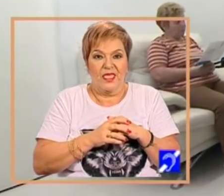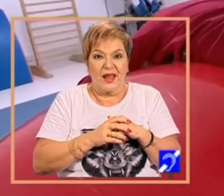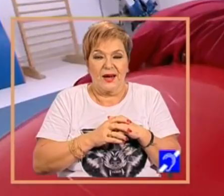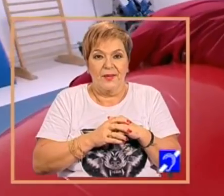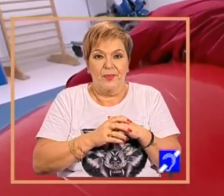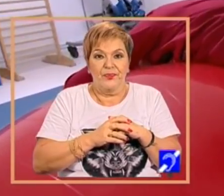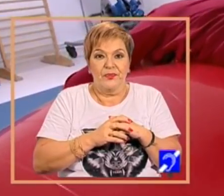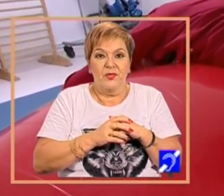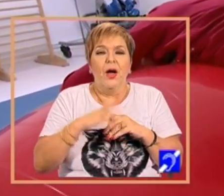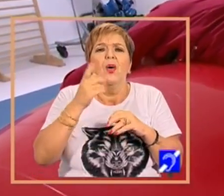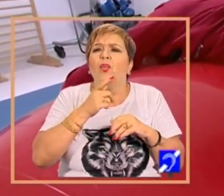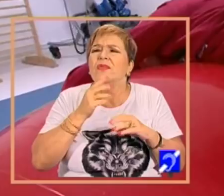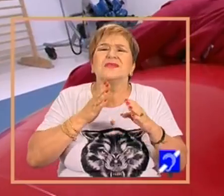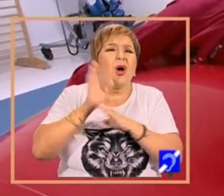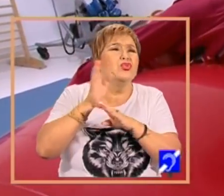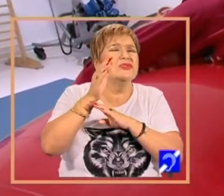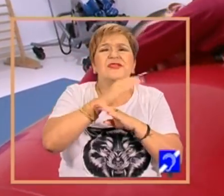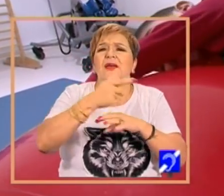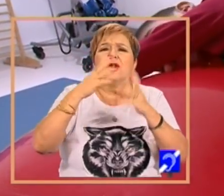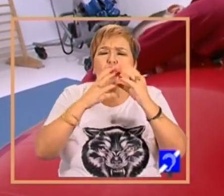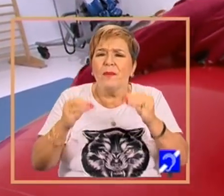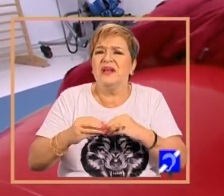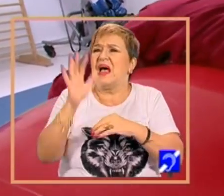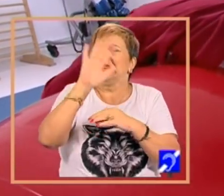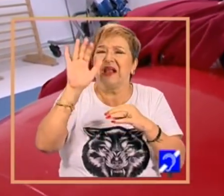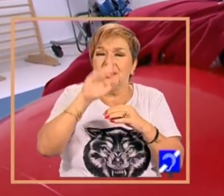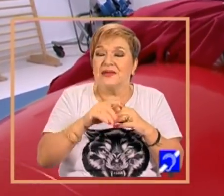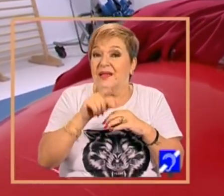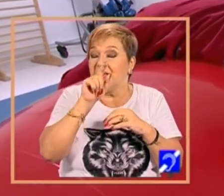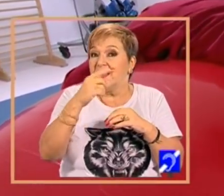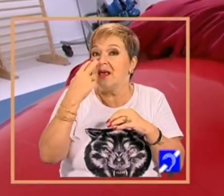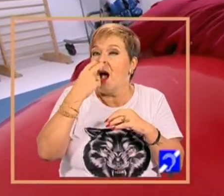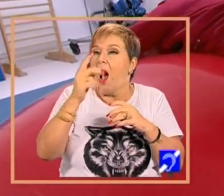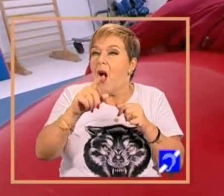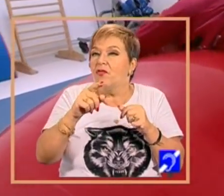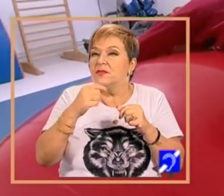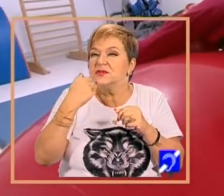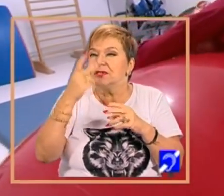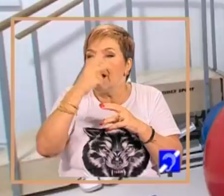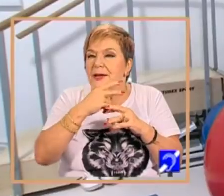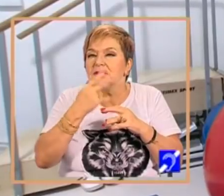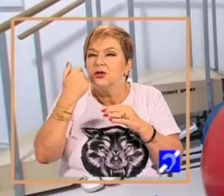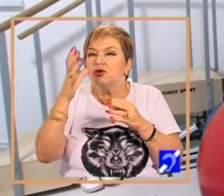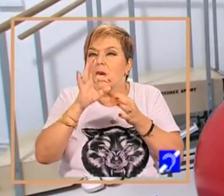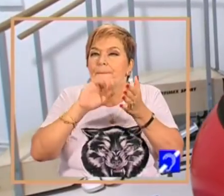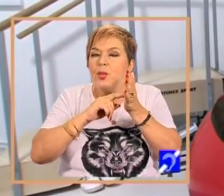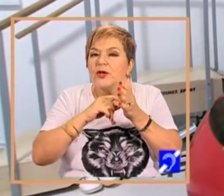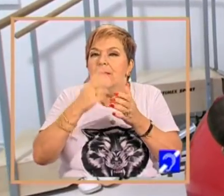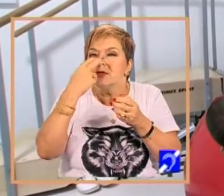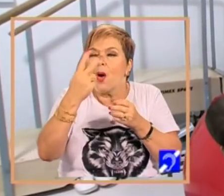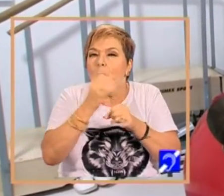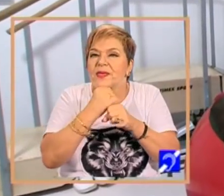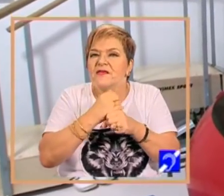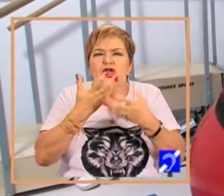În peregrinările noastre, atât în țară cât și în străinătate, ne-am făcut un tablou rezonabil. În ceea ce privește nevoia de